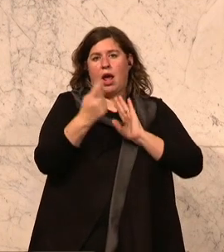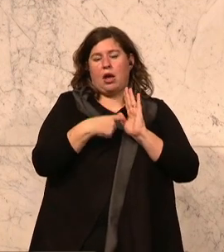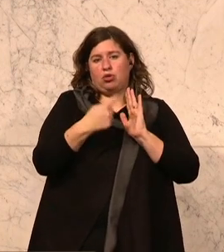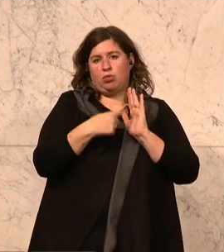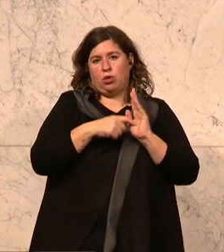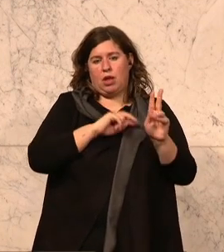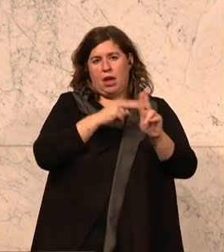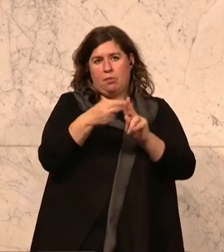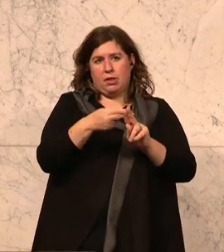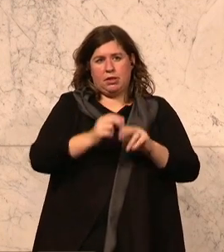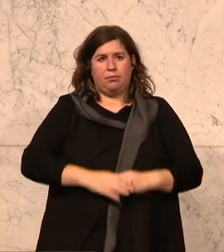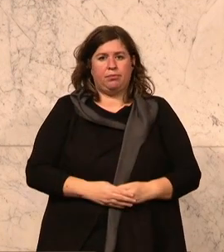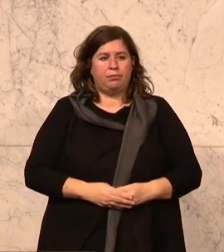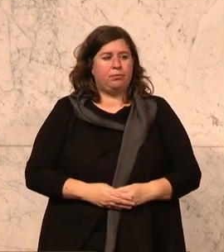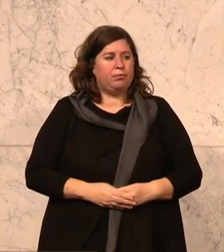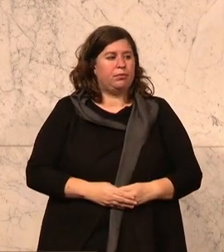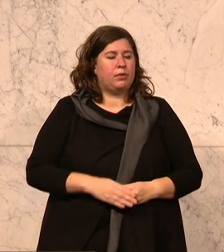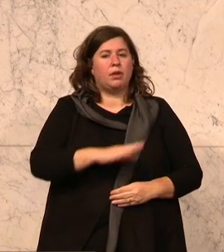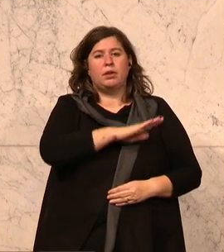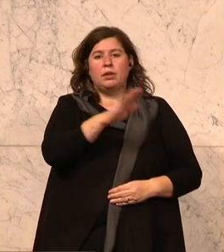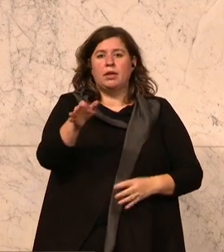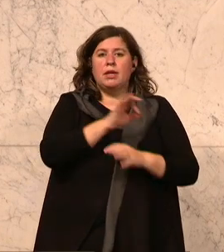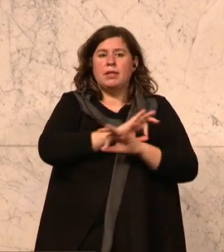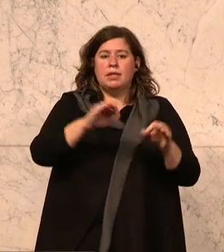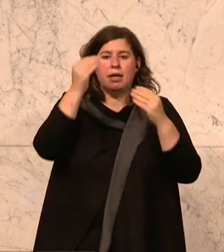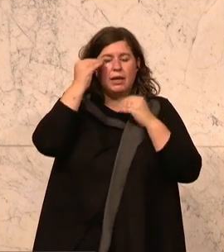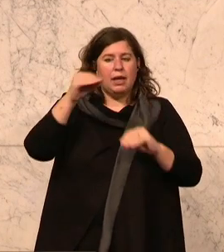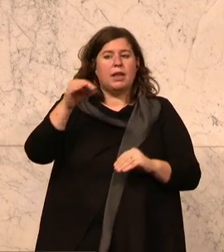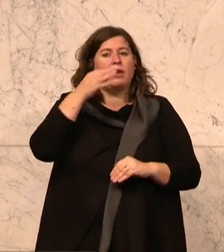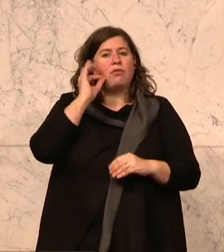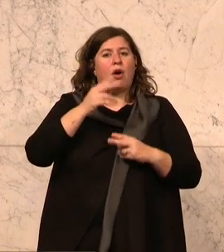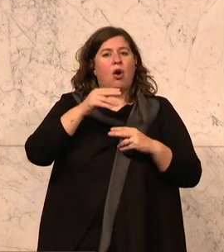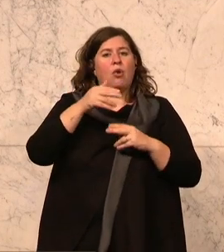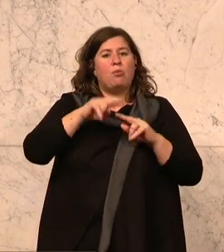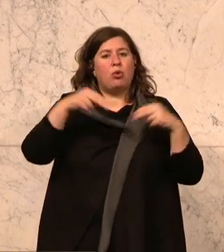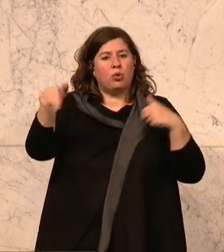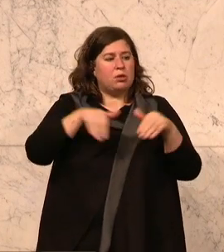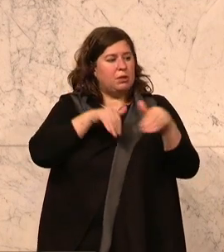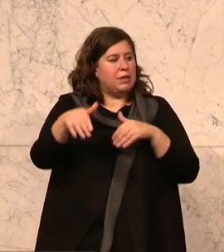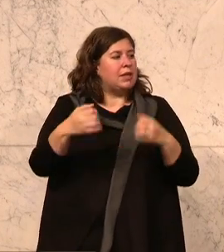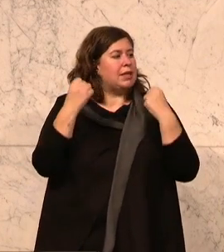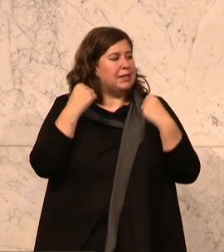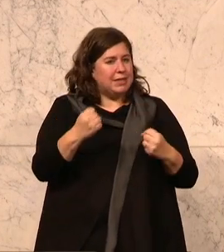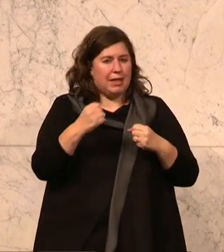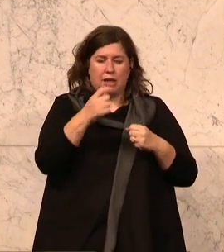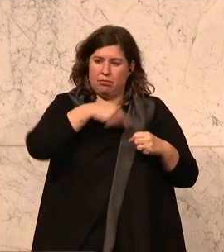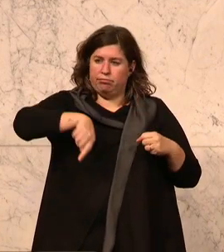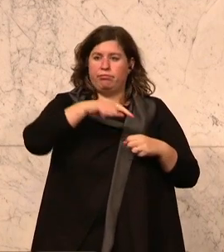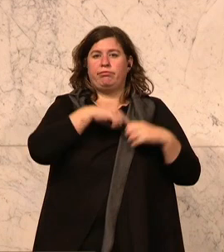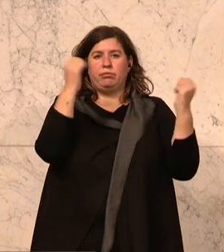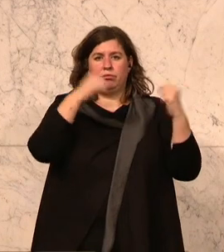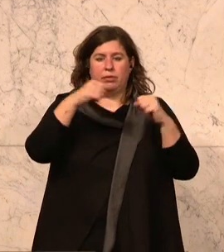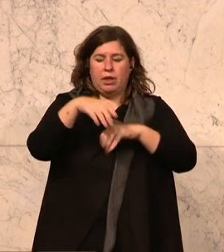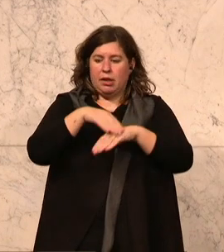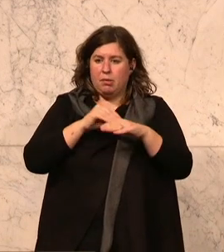werden. In Ihre Richtung, sehr geehrte Frau Bundesminister, wir sind uns mit Sicherheit einig, dass unsere Gemeinden unsere